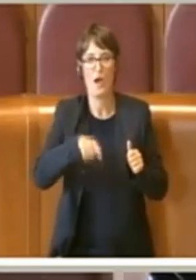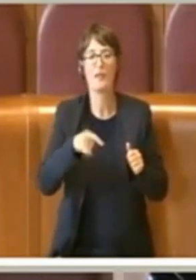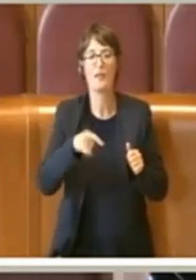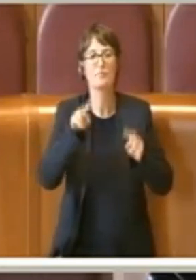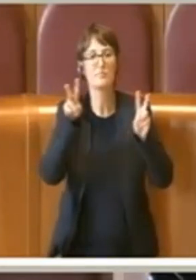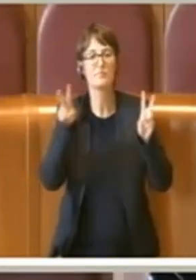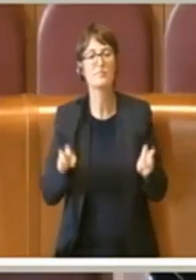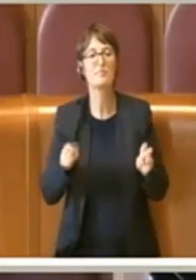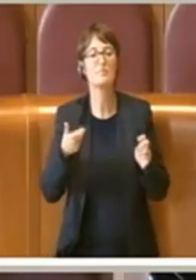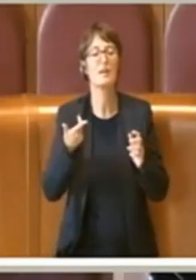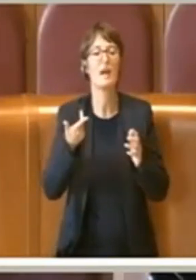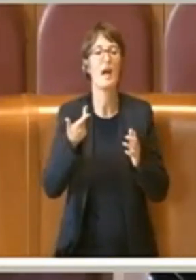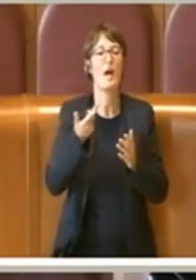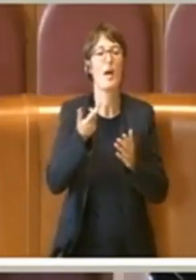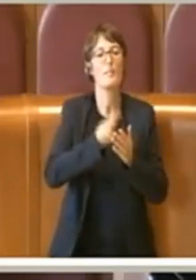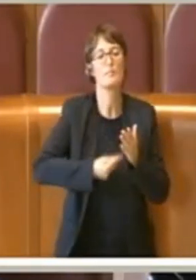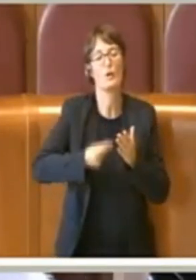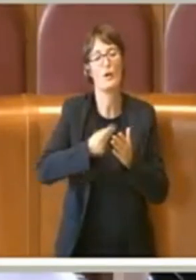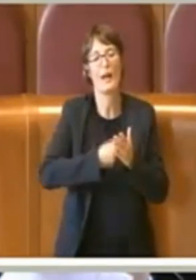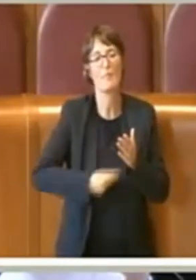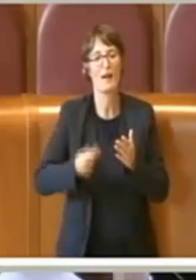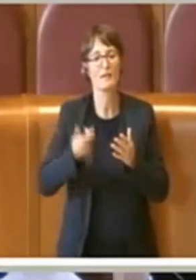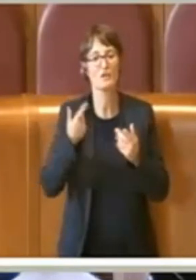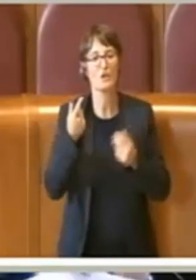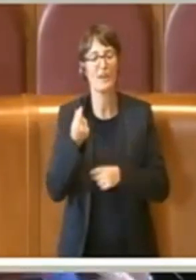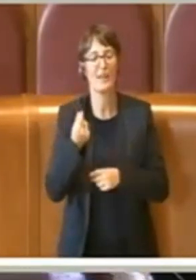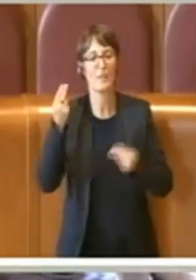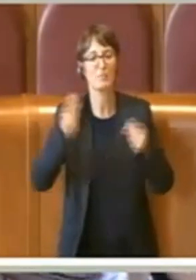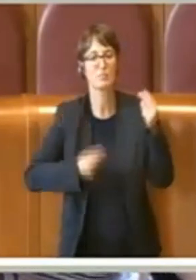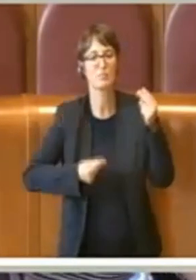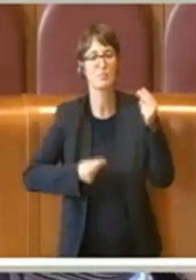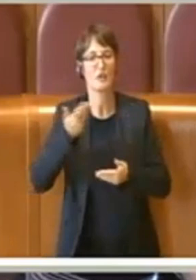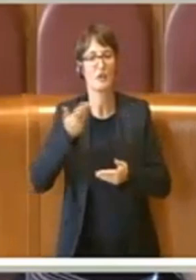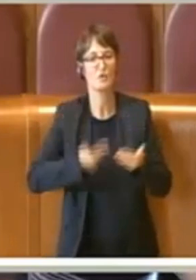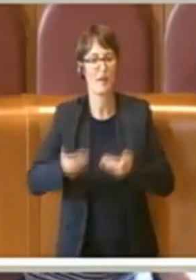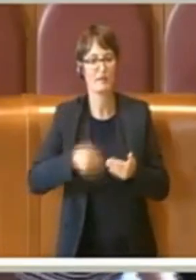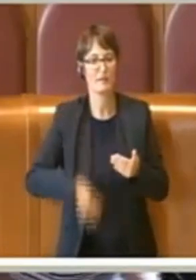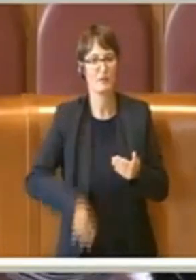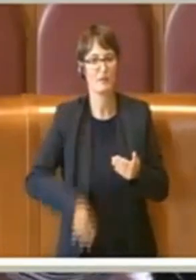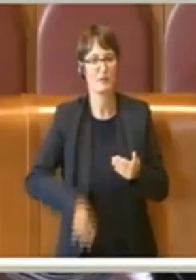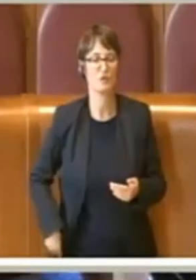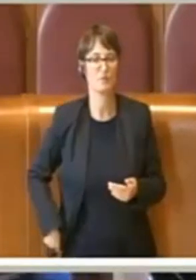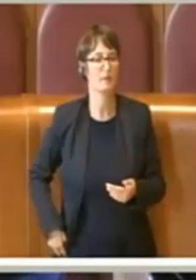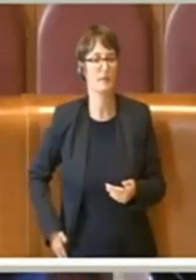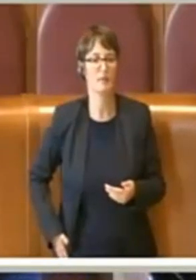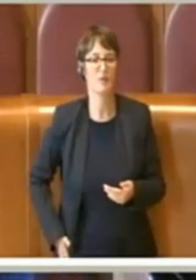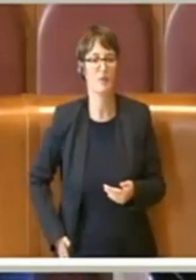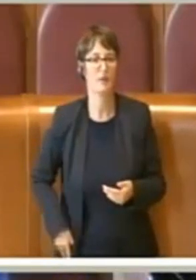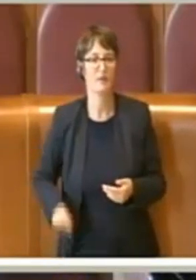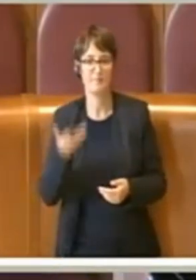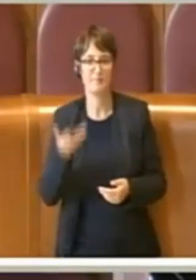economica del bilancio partecipativo, sulla quale voglio ringraziare anche i